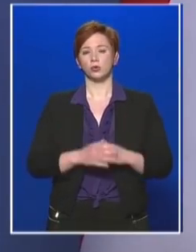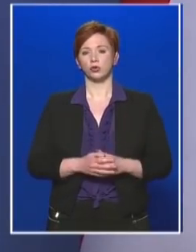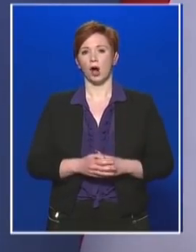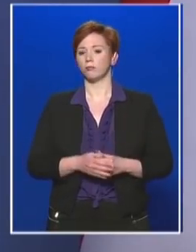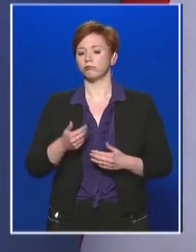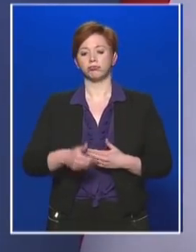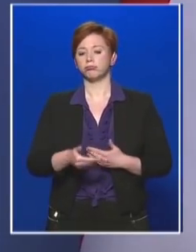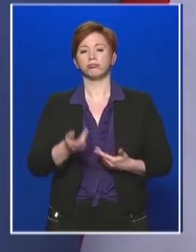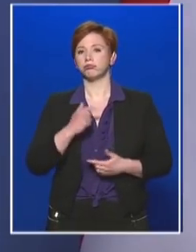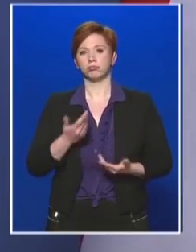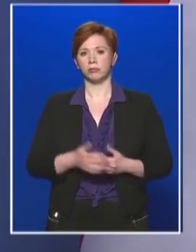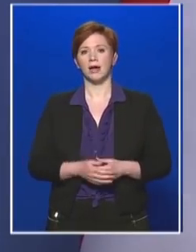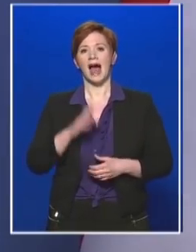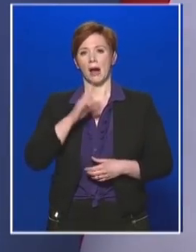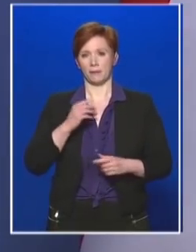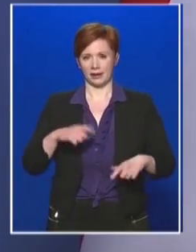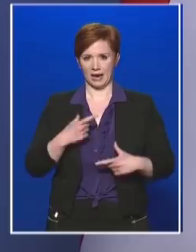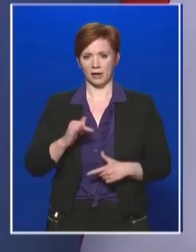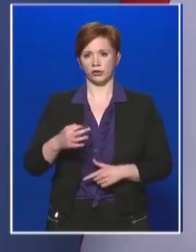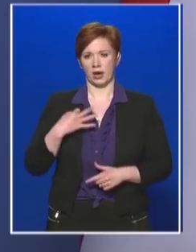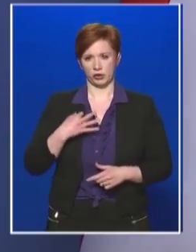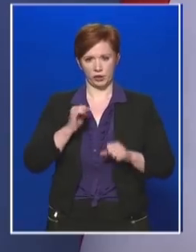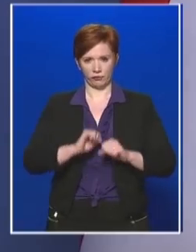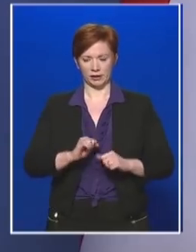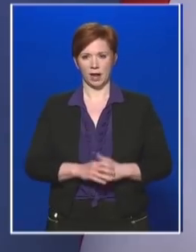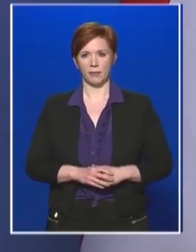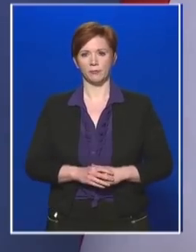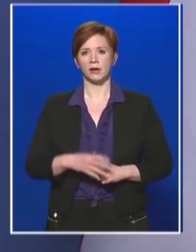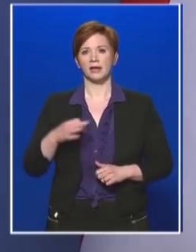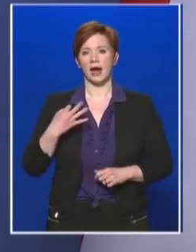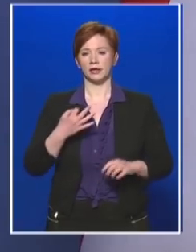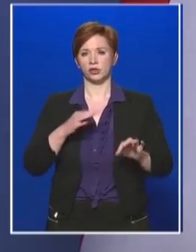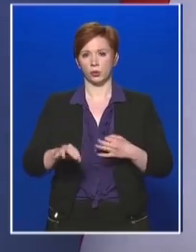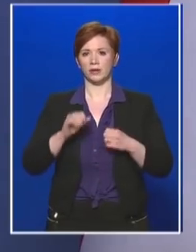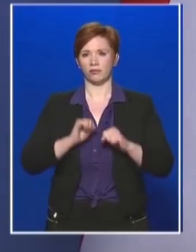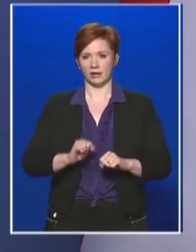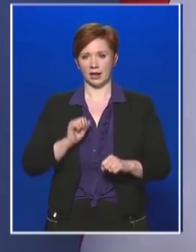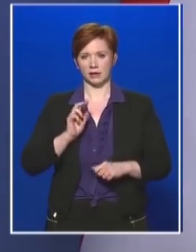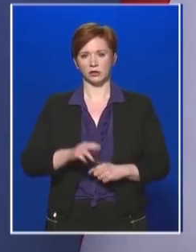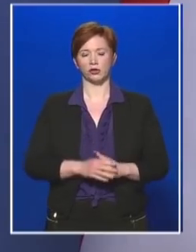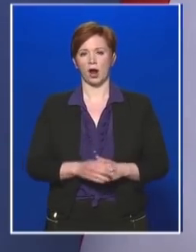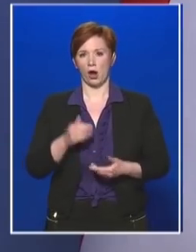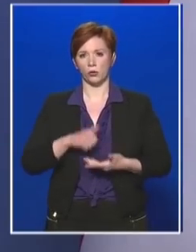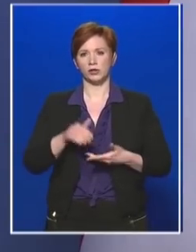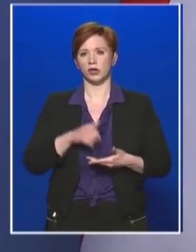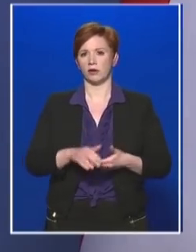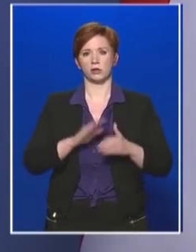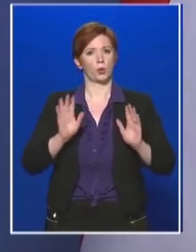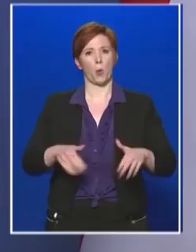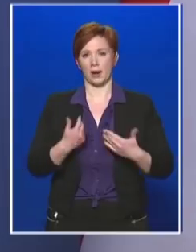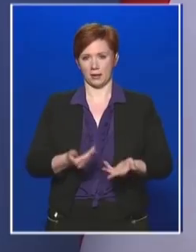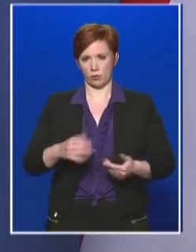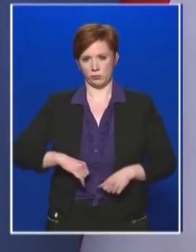is az emberi élet és egészség védelme. Az egészségügyi védekezésre a költségvetés korlátlanul